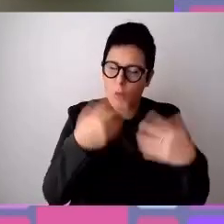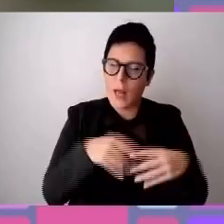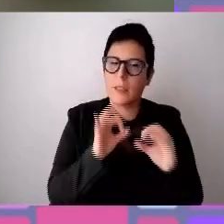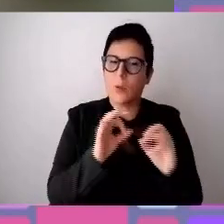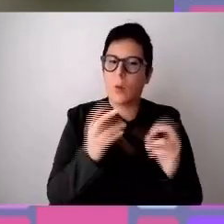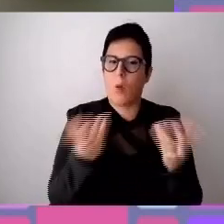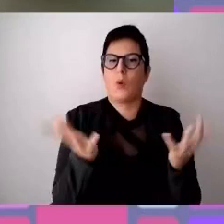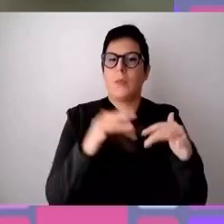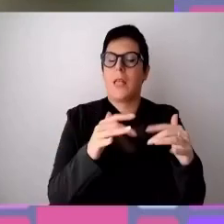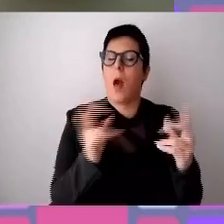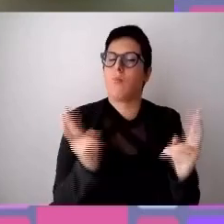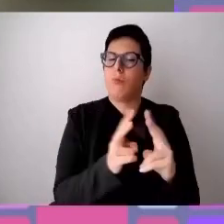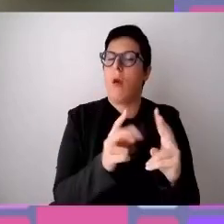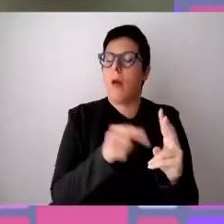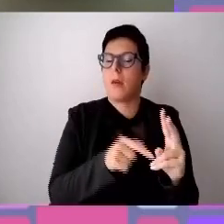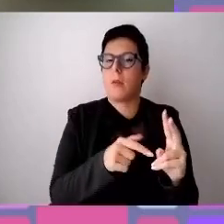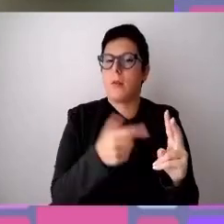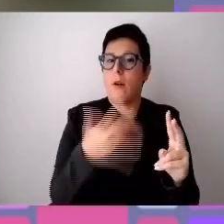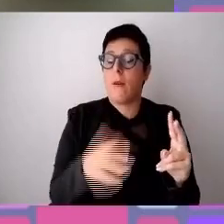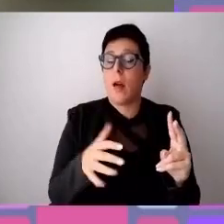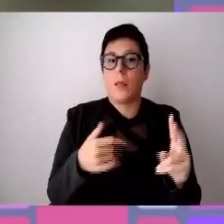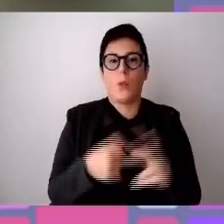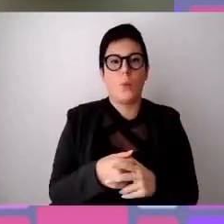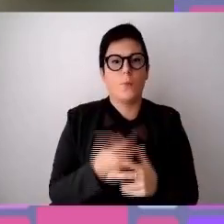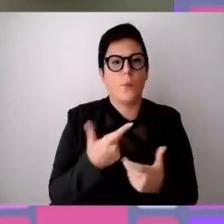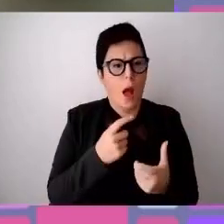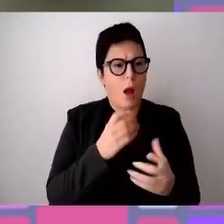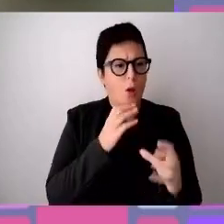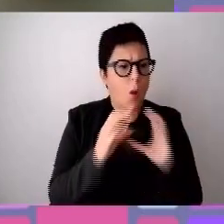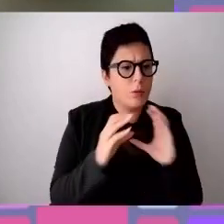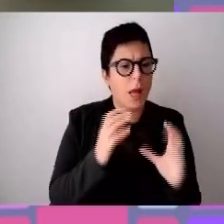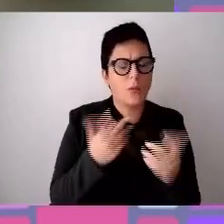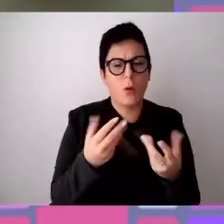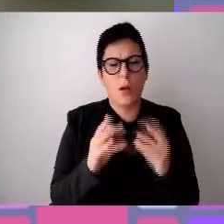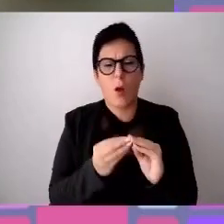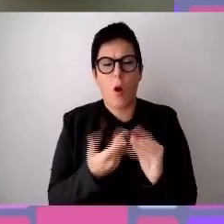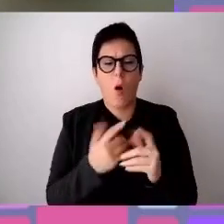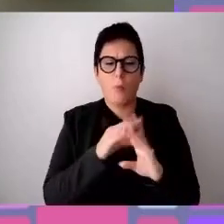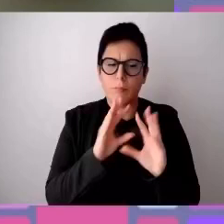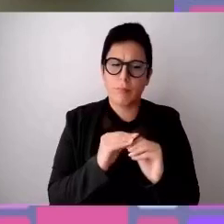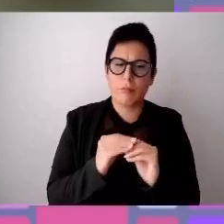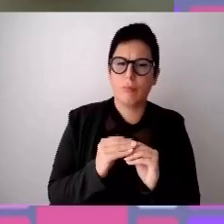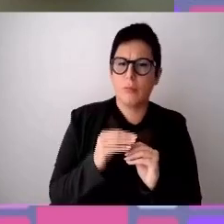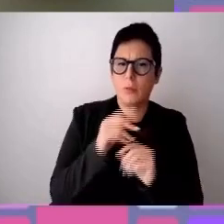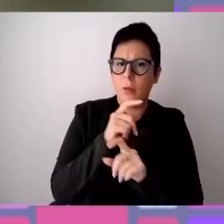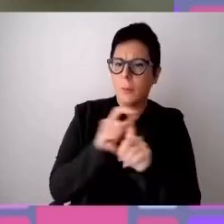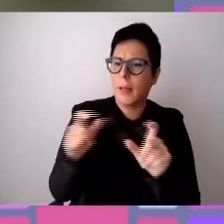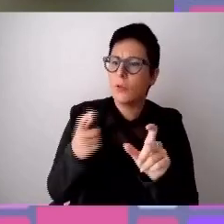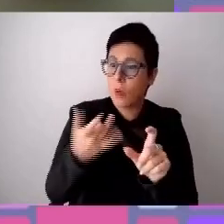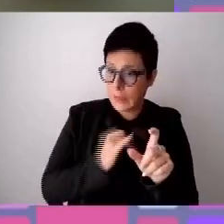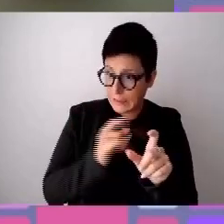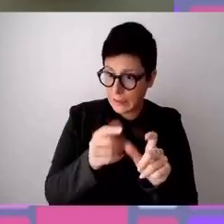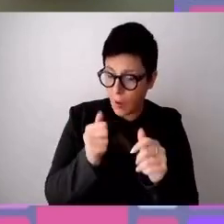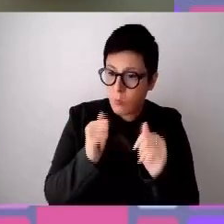comunicazione, la formazione, a riuscire anche a permettere alle persone di parlare della propria identità